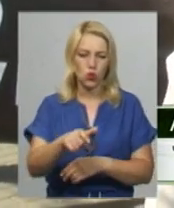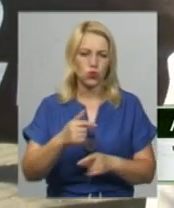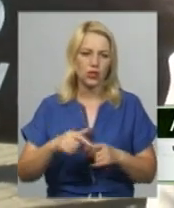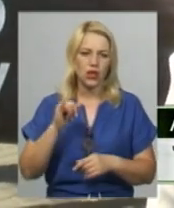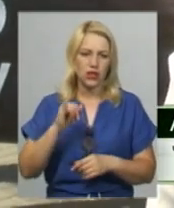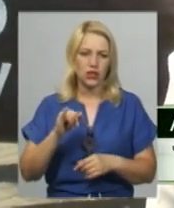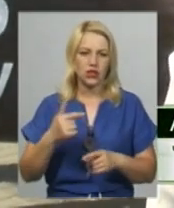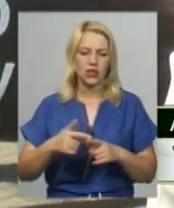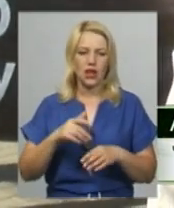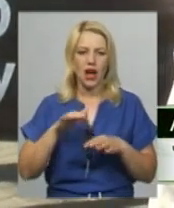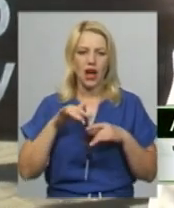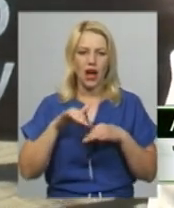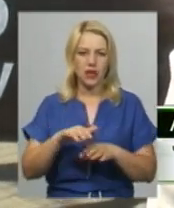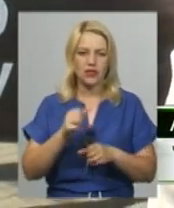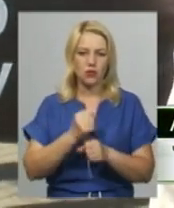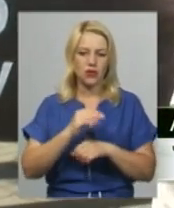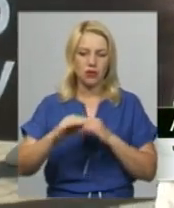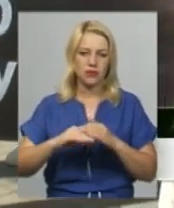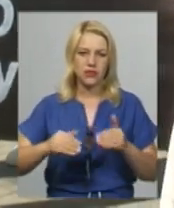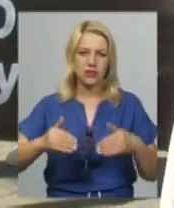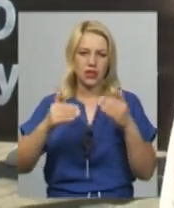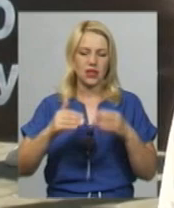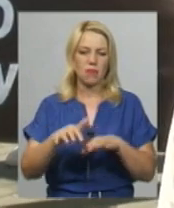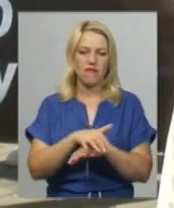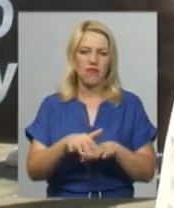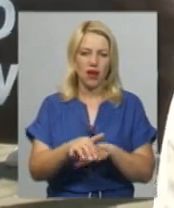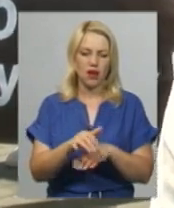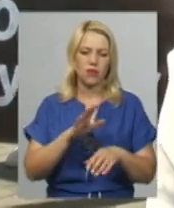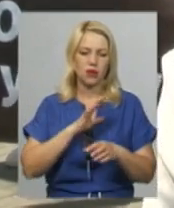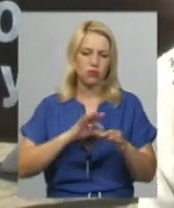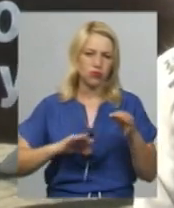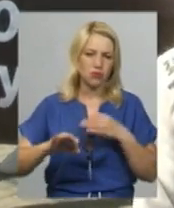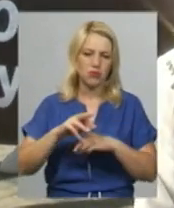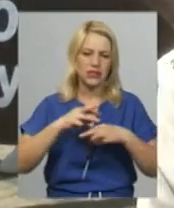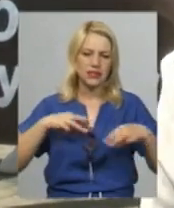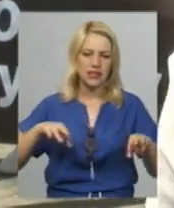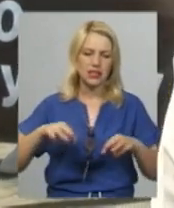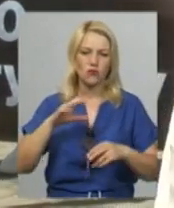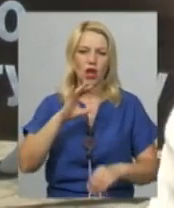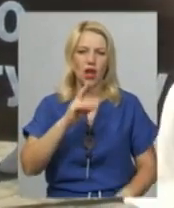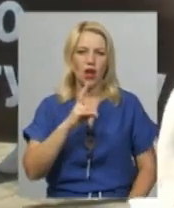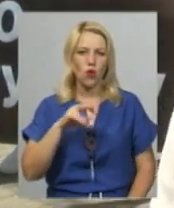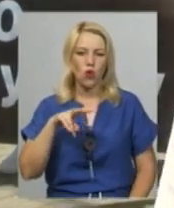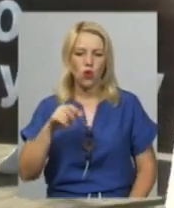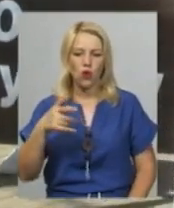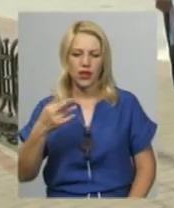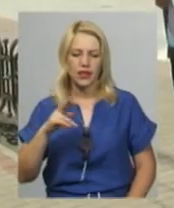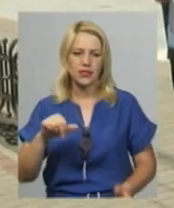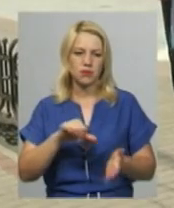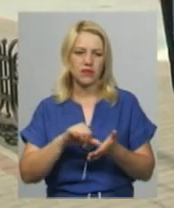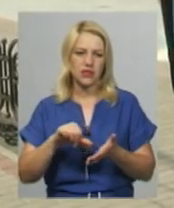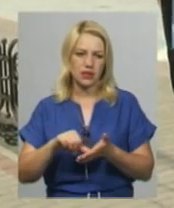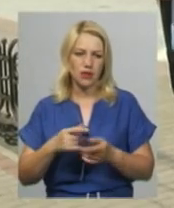цінами фабрики, мали круглі столи у Міністерстві екології разом з представниками з Новограда-Волинського.